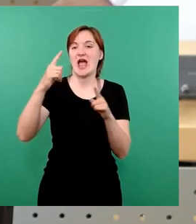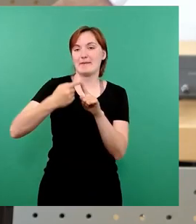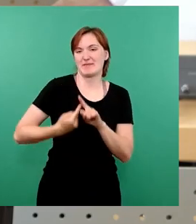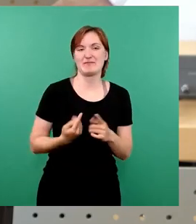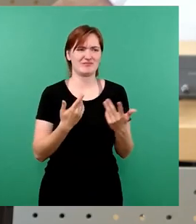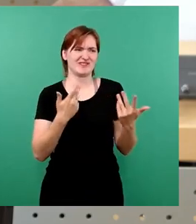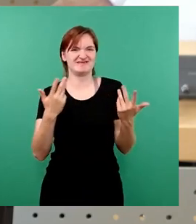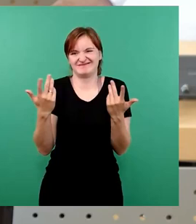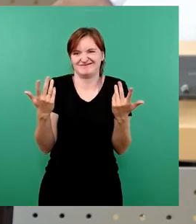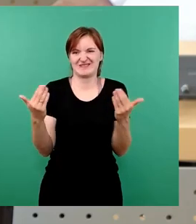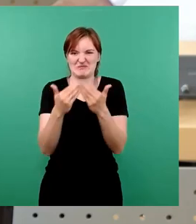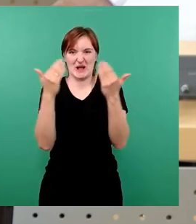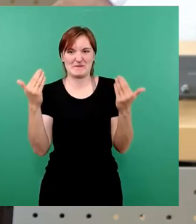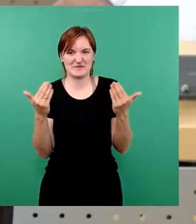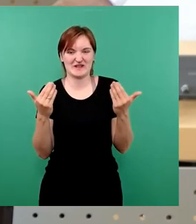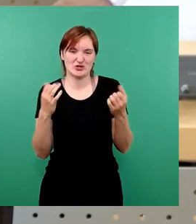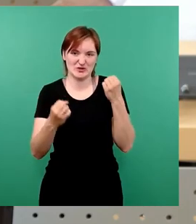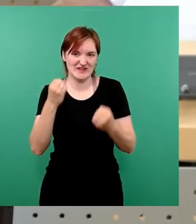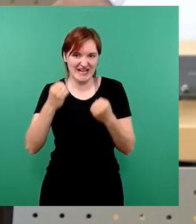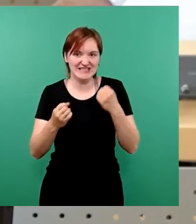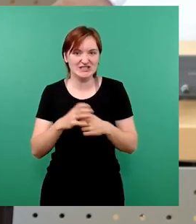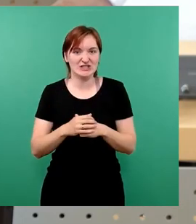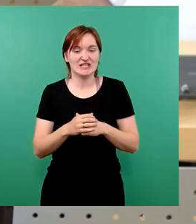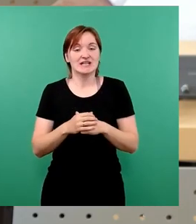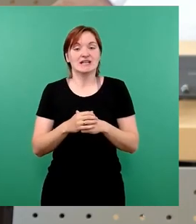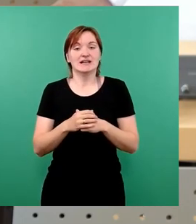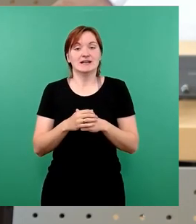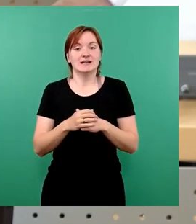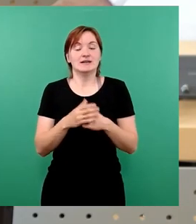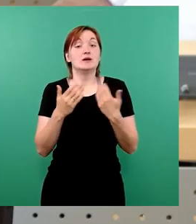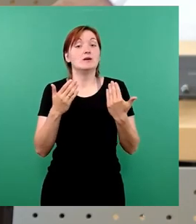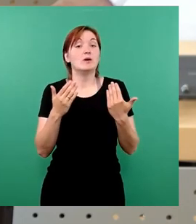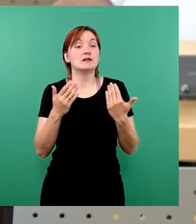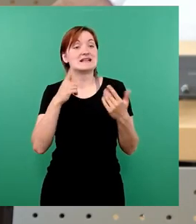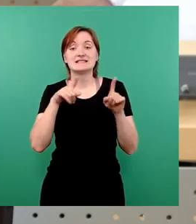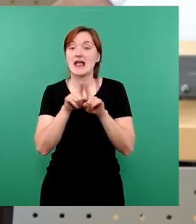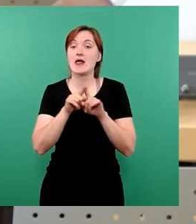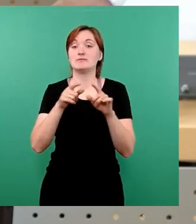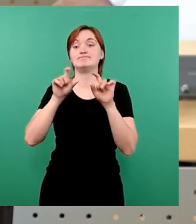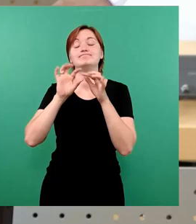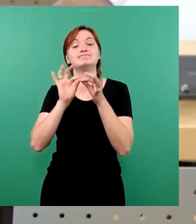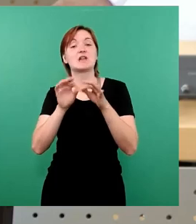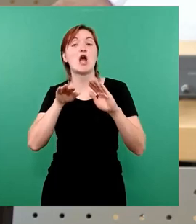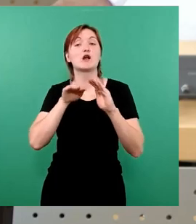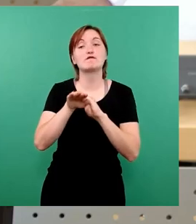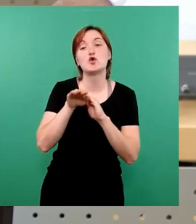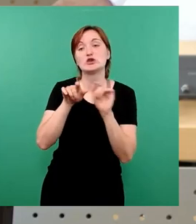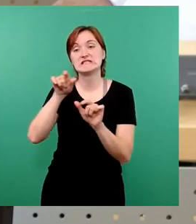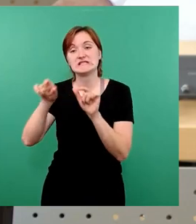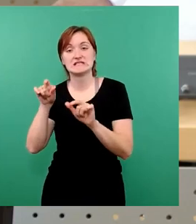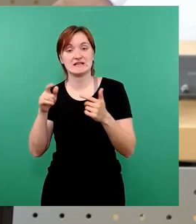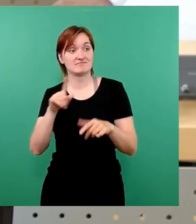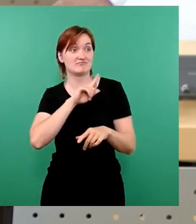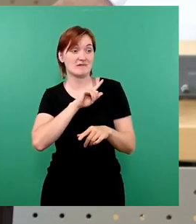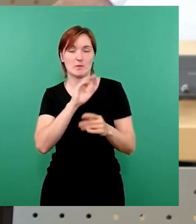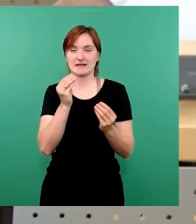auch schwierig eben zu sehen, dass das möglich ist. Und genauso bei der Geflüchtetenunterbringung haben wir als Grüne letztens noch einmal bei einem kleinen